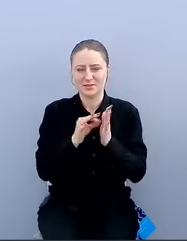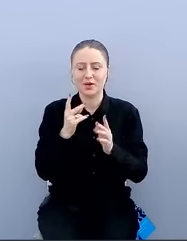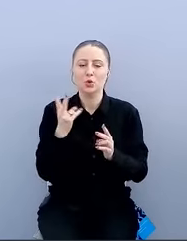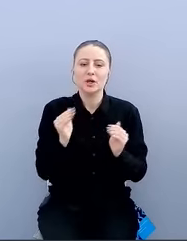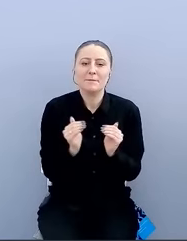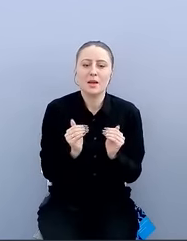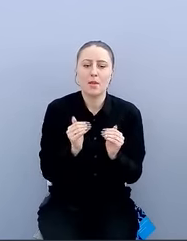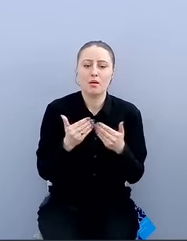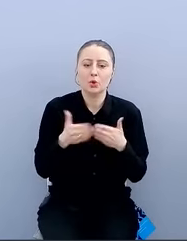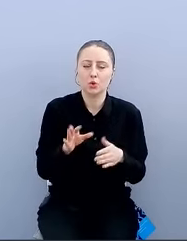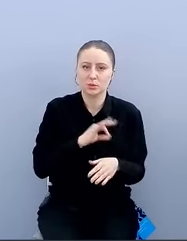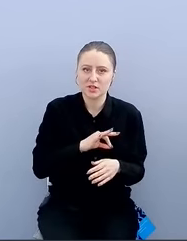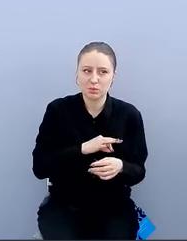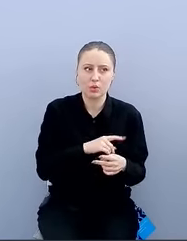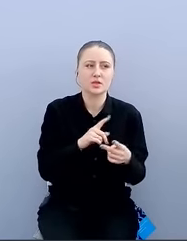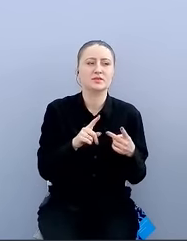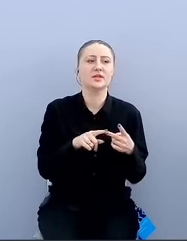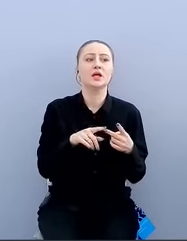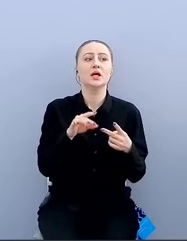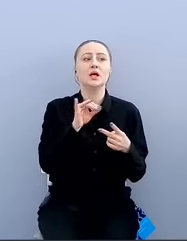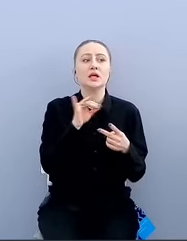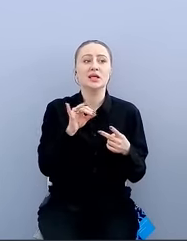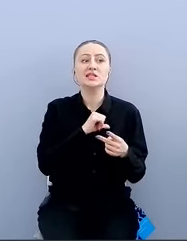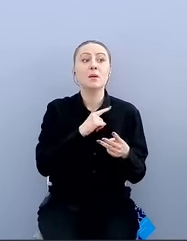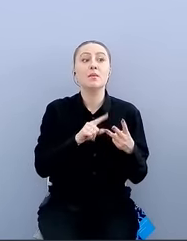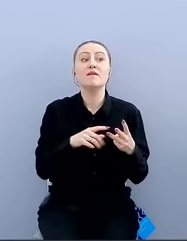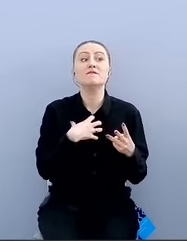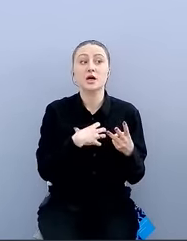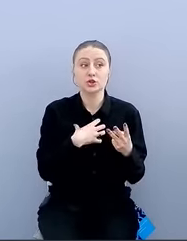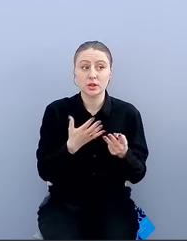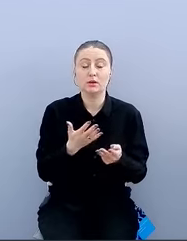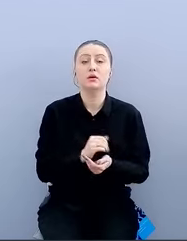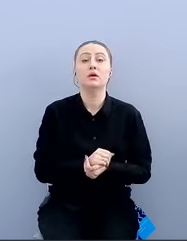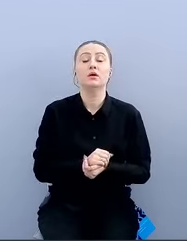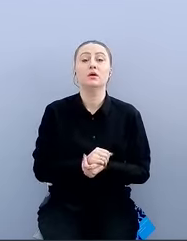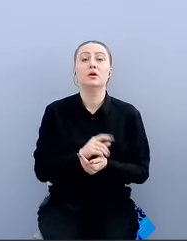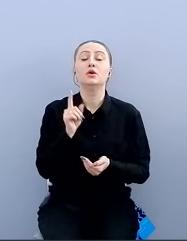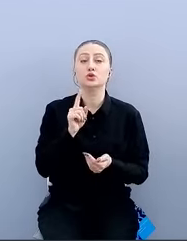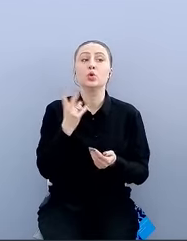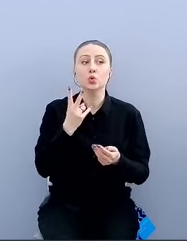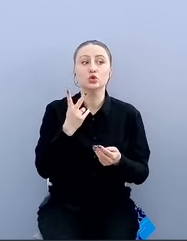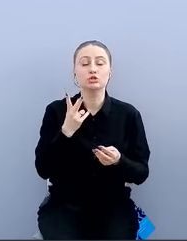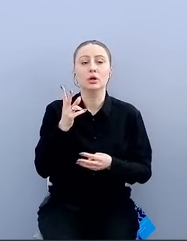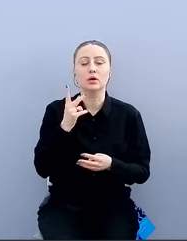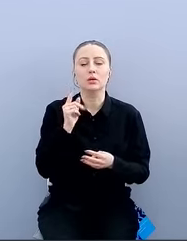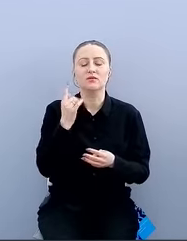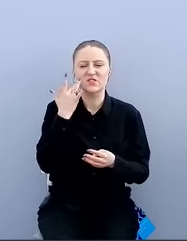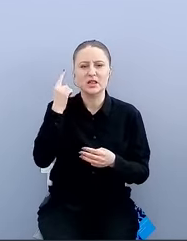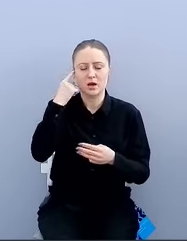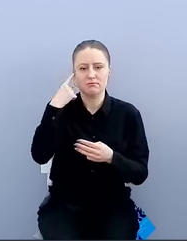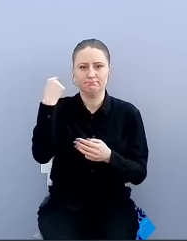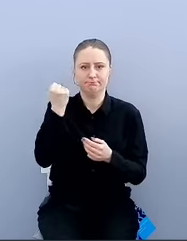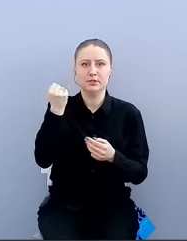использовать, enforce его. И одно из самых важных — то, что нужно считать, что взлом уже произошел.